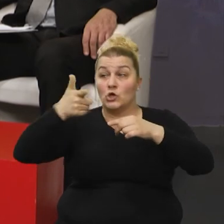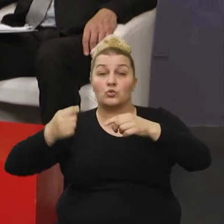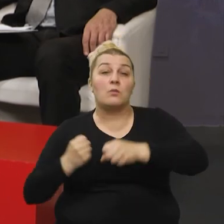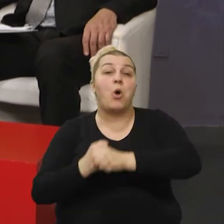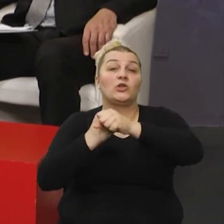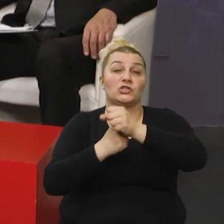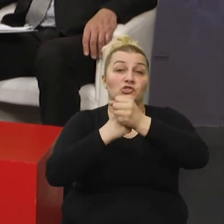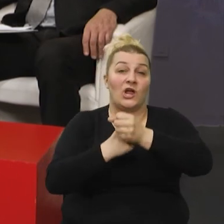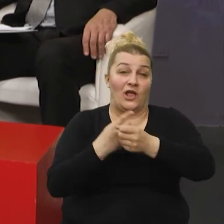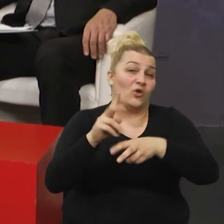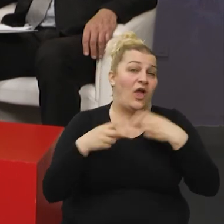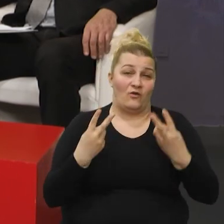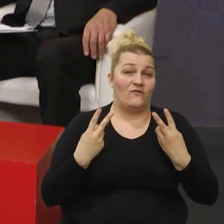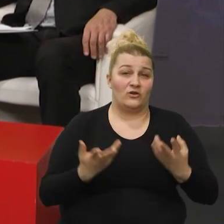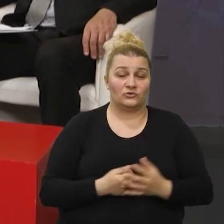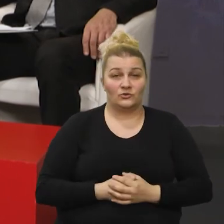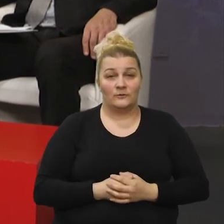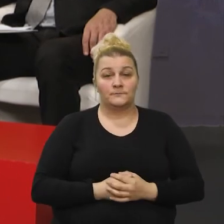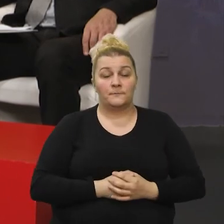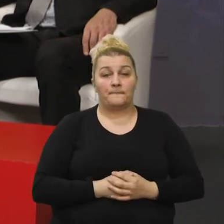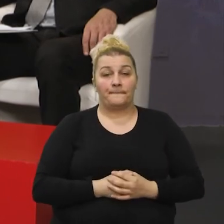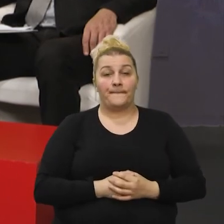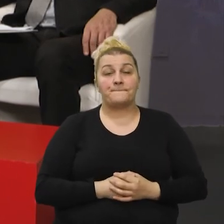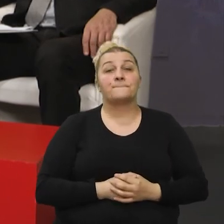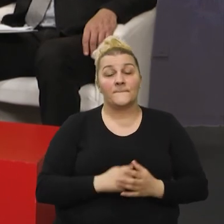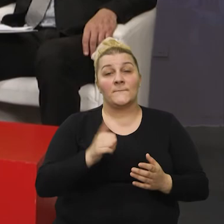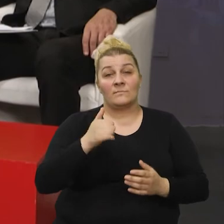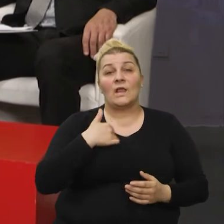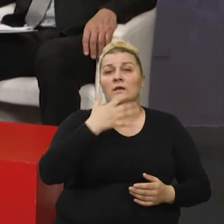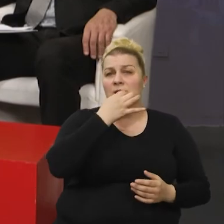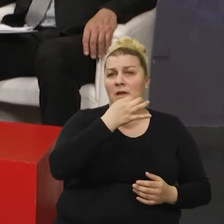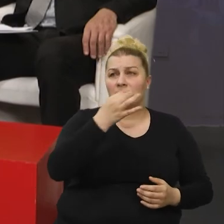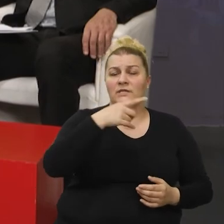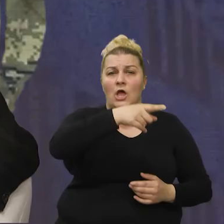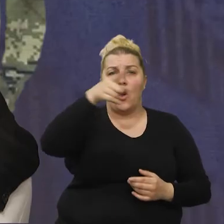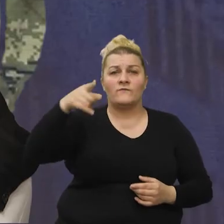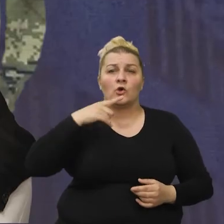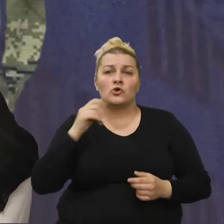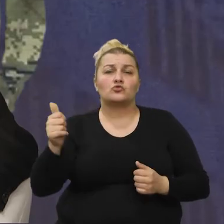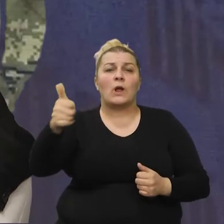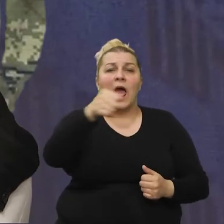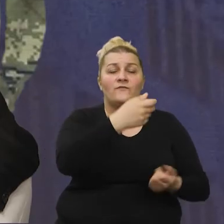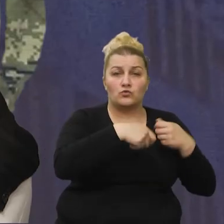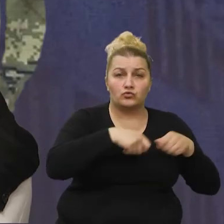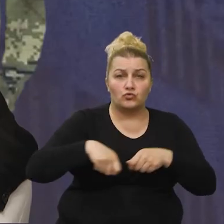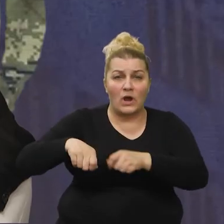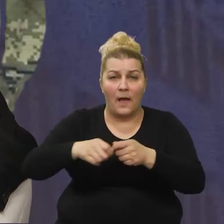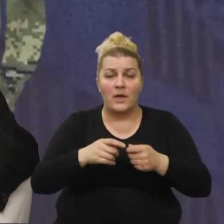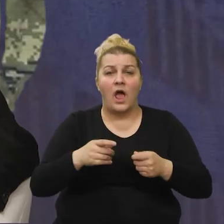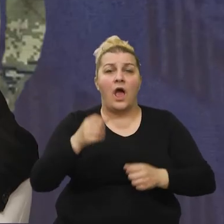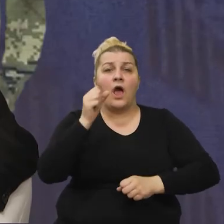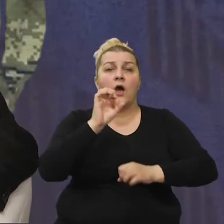podržavamo. I to je, to je ta kvalitetna. Da, ja kad sam pitao ove čeljne ljude, ovi branitevci udruga, sadaničkih udruga,